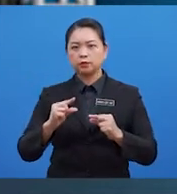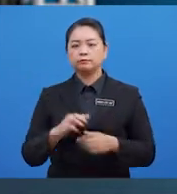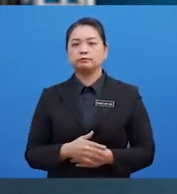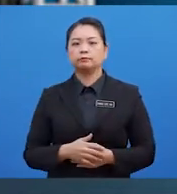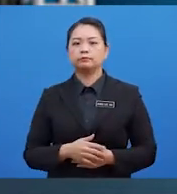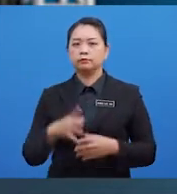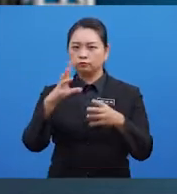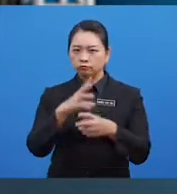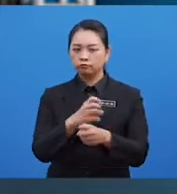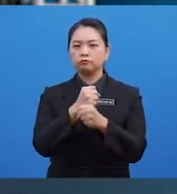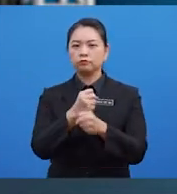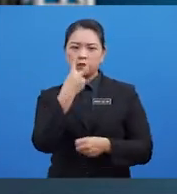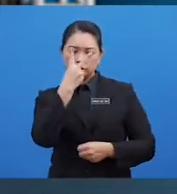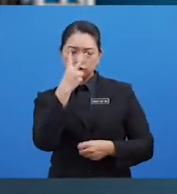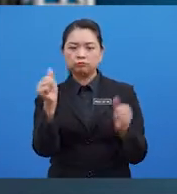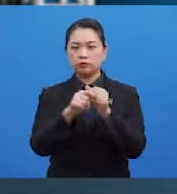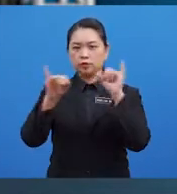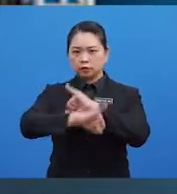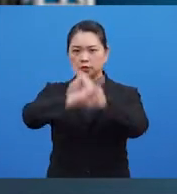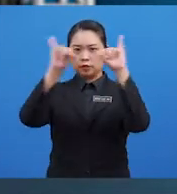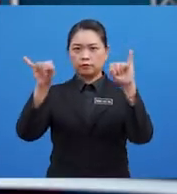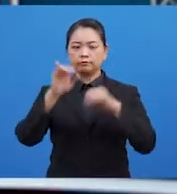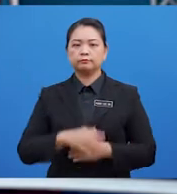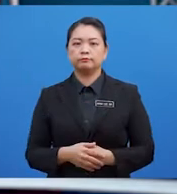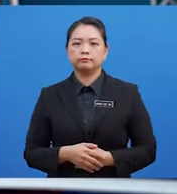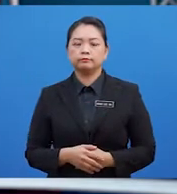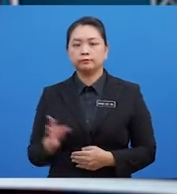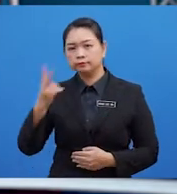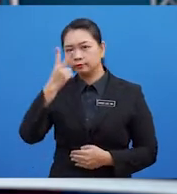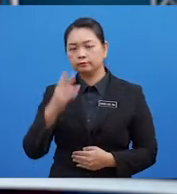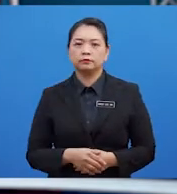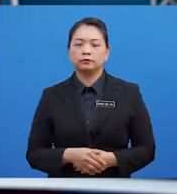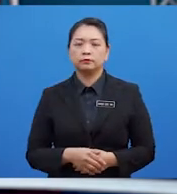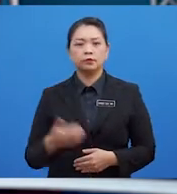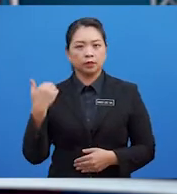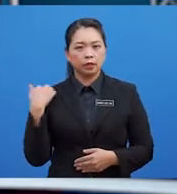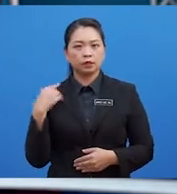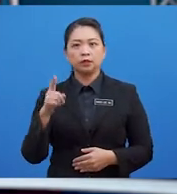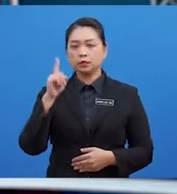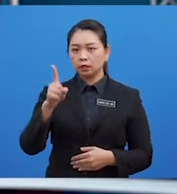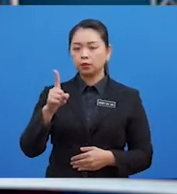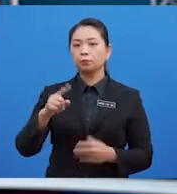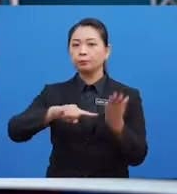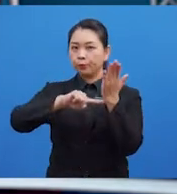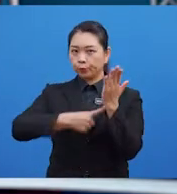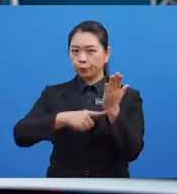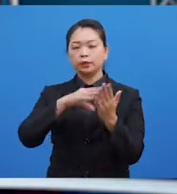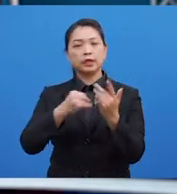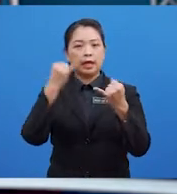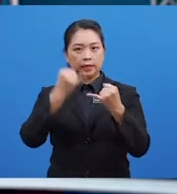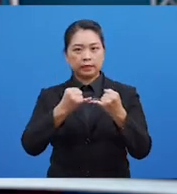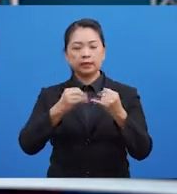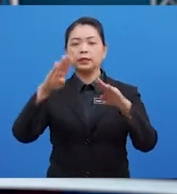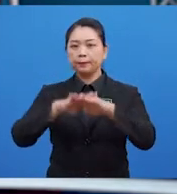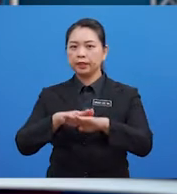Seperti Dapat Diperhatikan Dengan Jelas Kemahiran Diskret Ini Mempunyai Satu Permulaan Dan